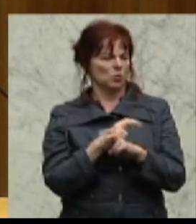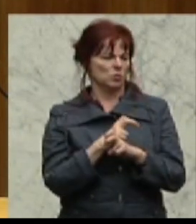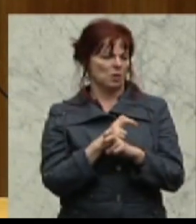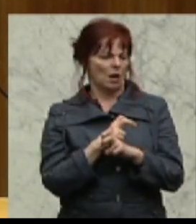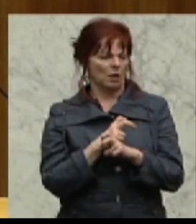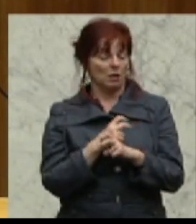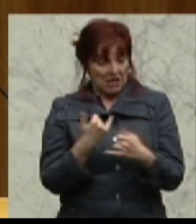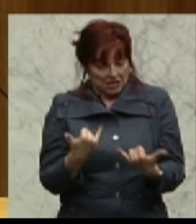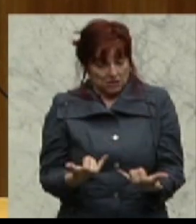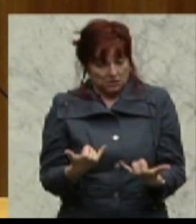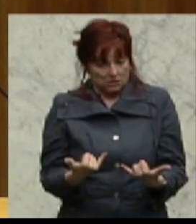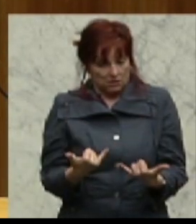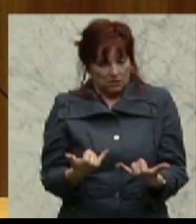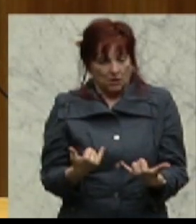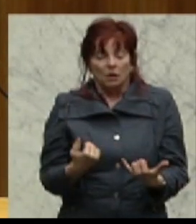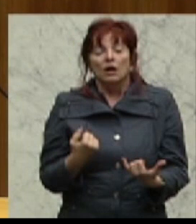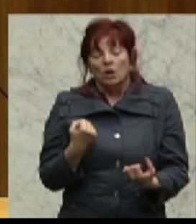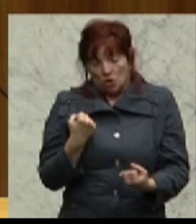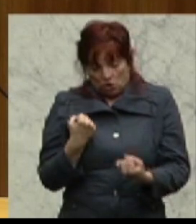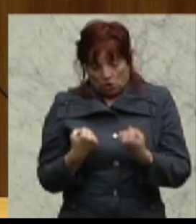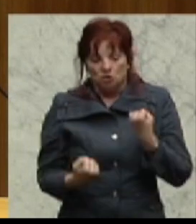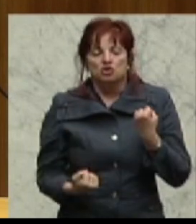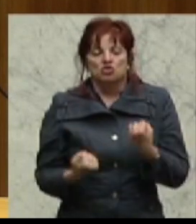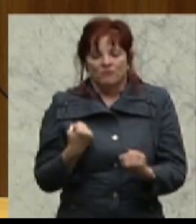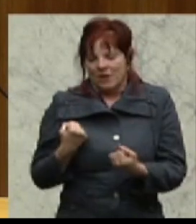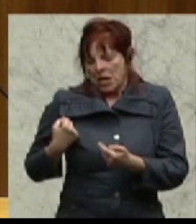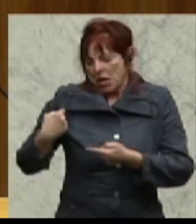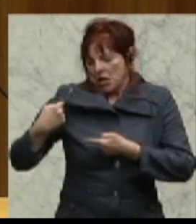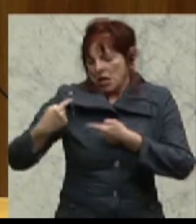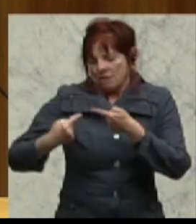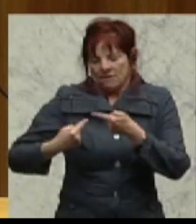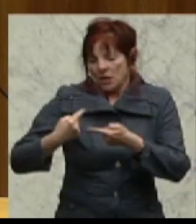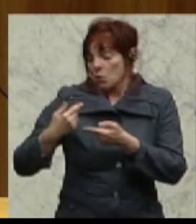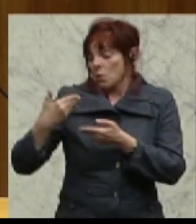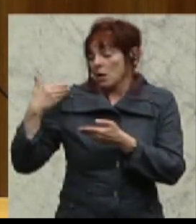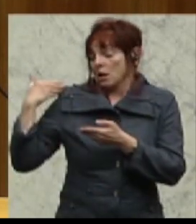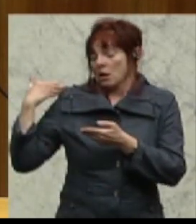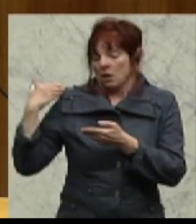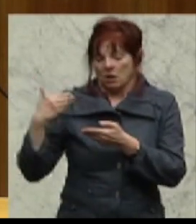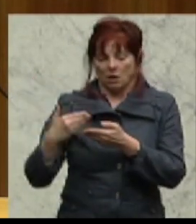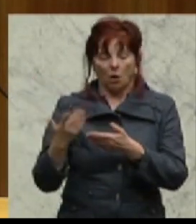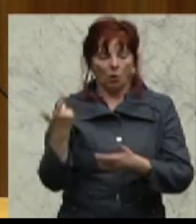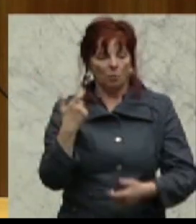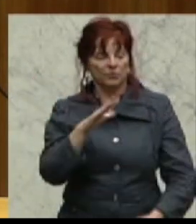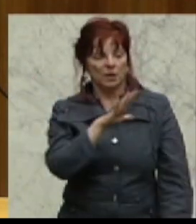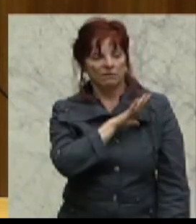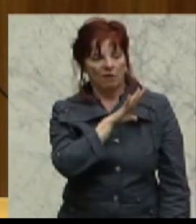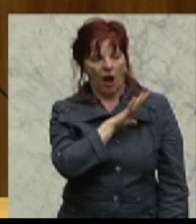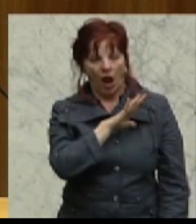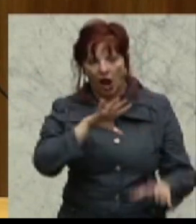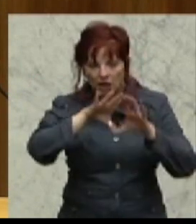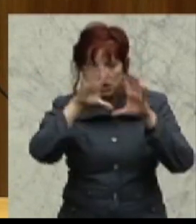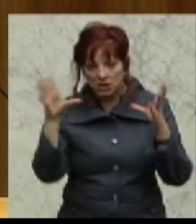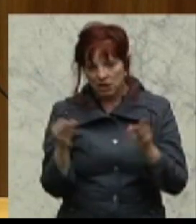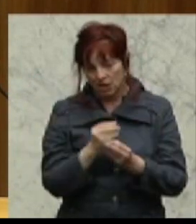sehr erschwerend sich in den letzten Monaten darstellt, sehr bedrohlich, was den Arbeitsmarkt insgesamt angeht.